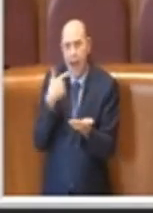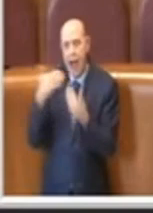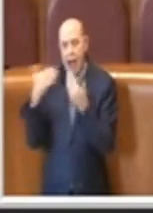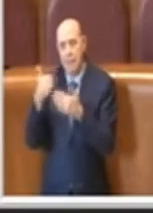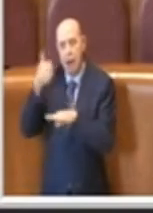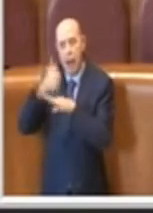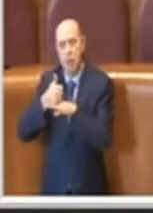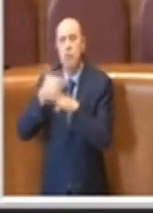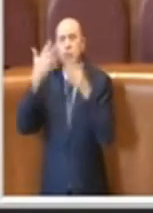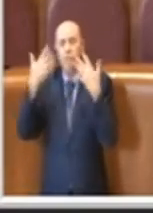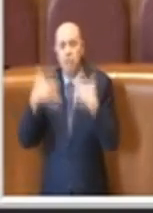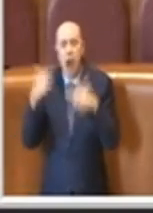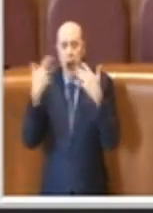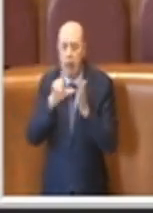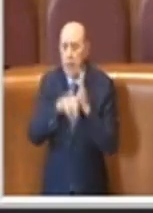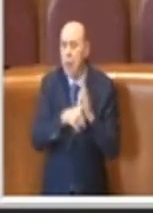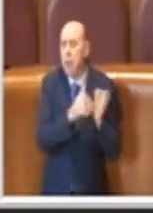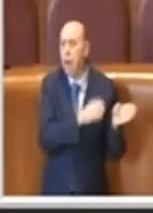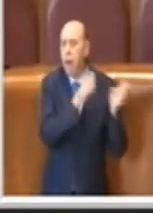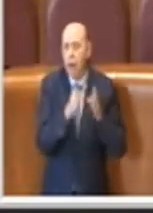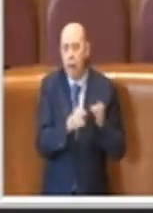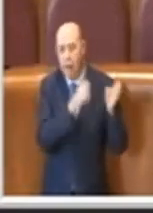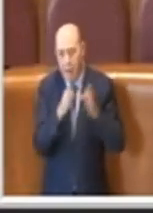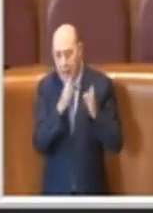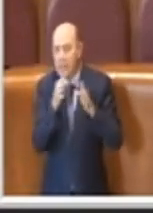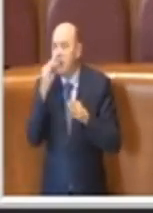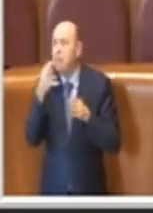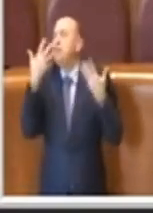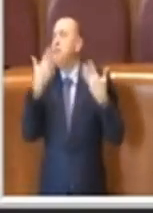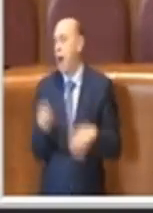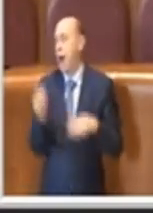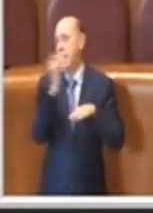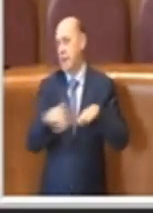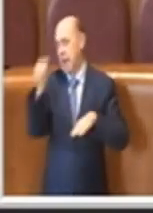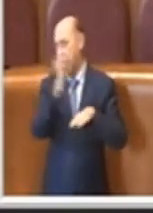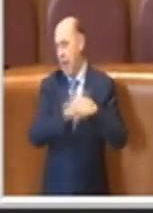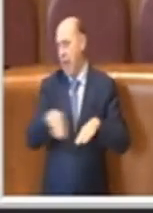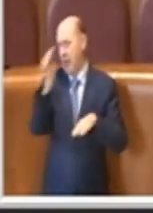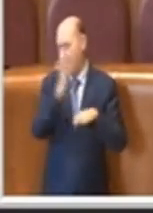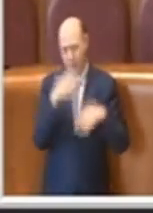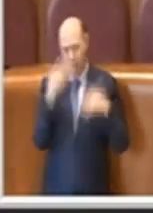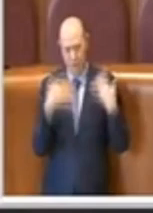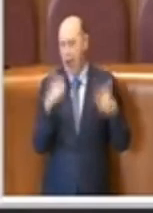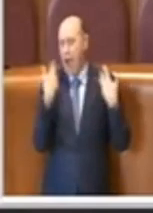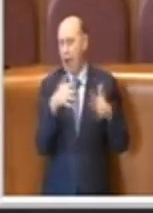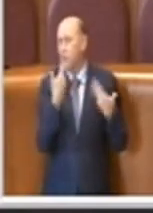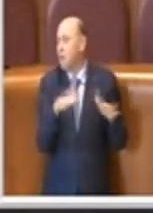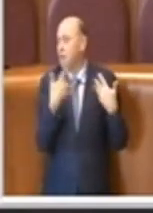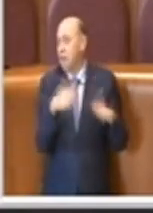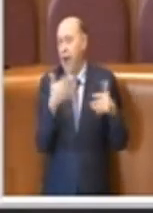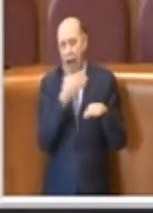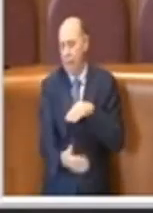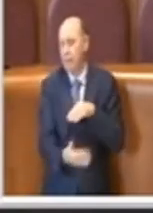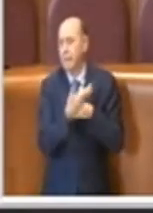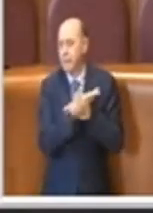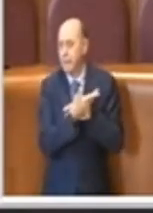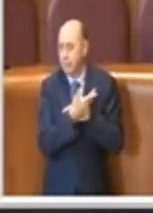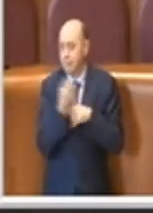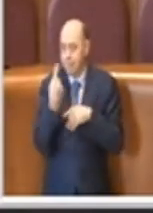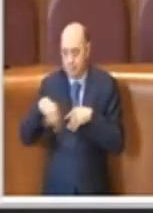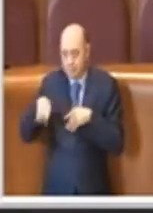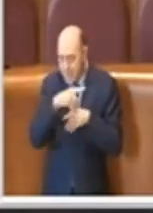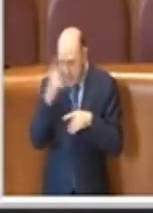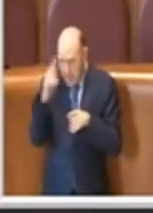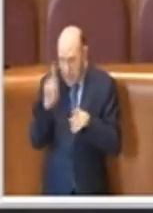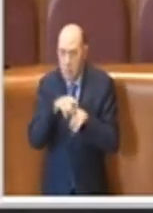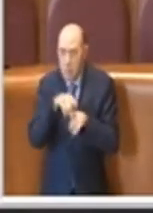però già è passato del tempo per cui si sono accumulati altri interessi su quella somma. Quindi è un cane